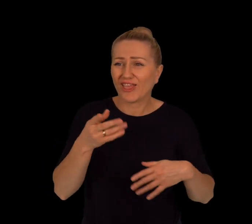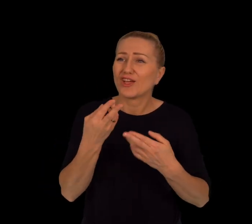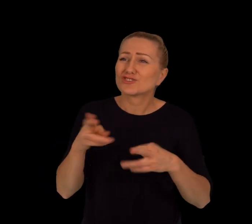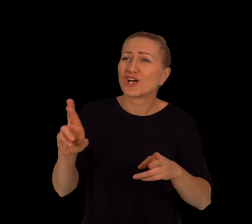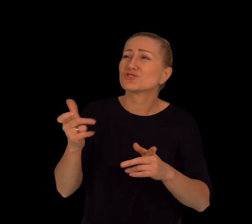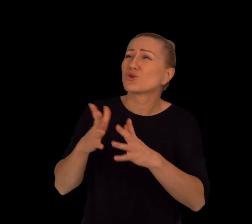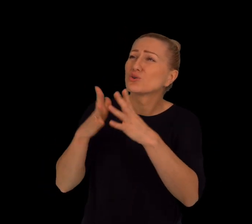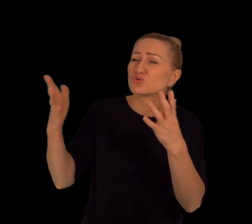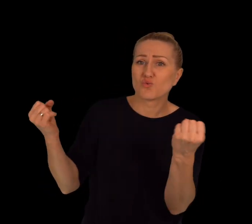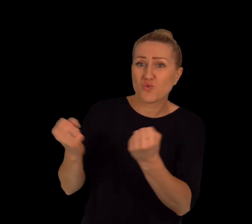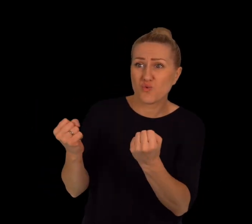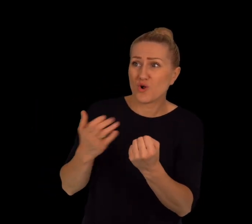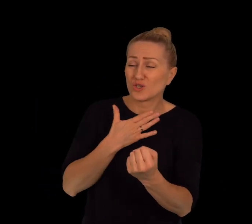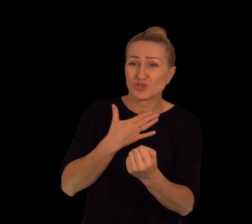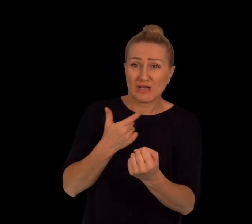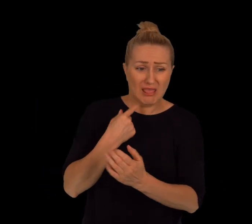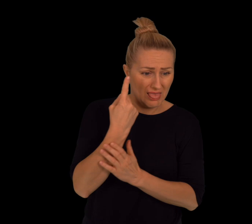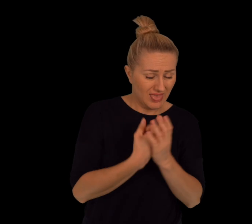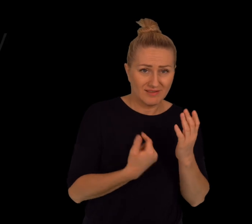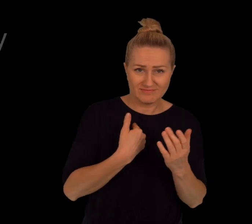jest łatwiejsza do zniesienia.